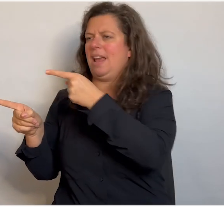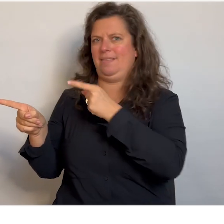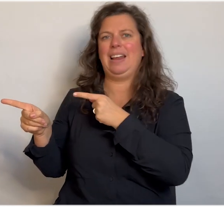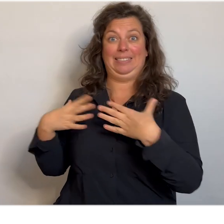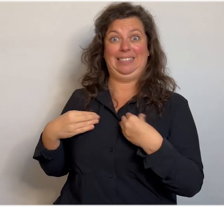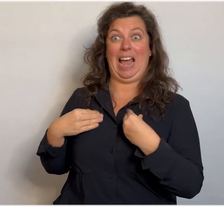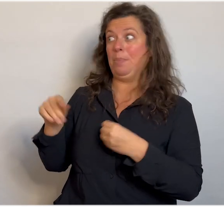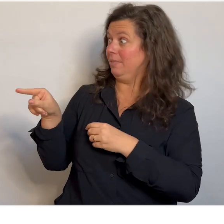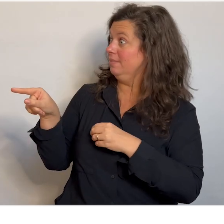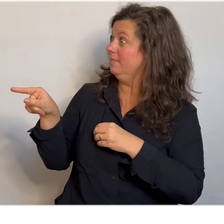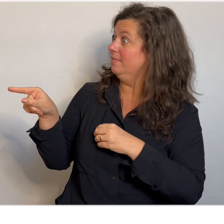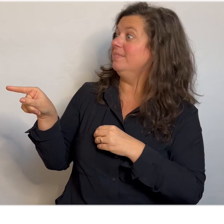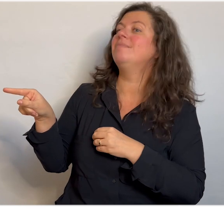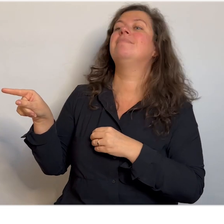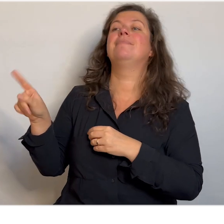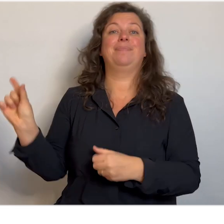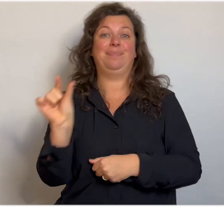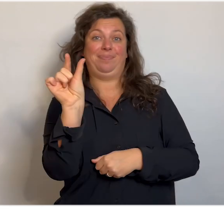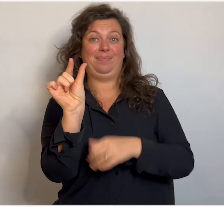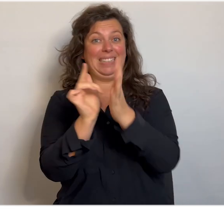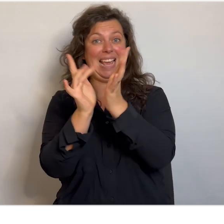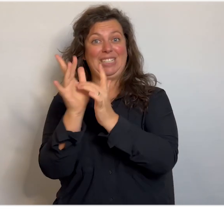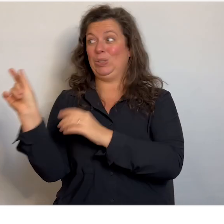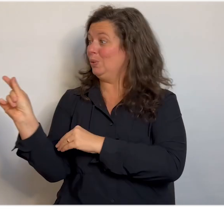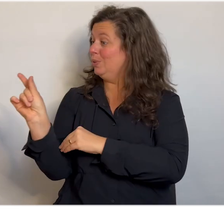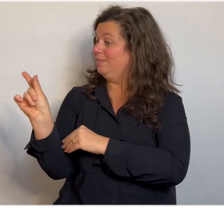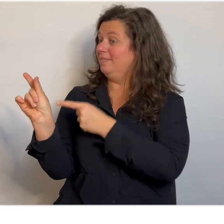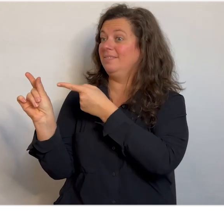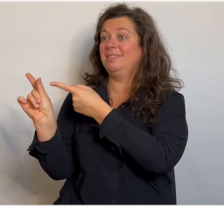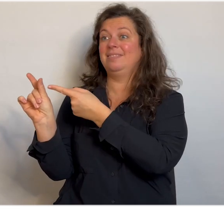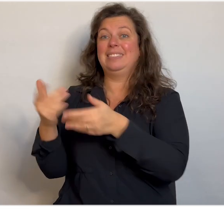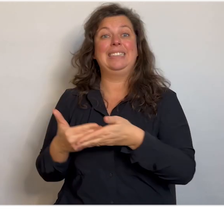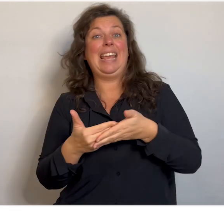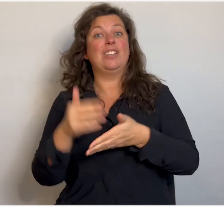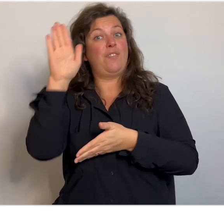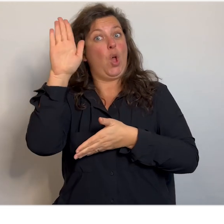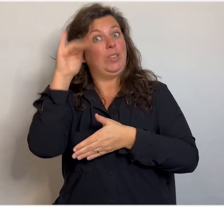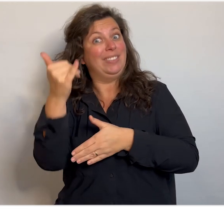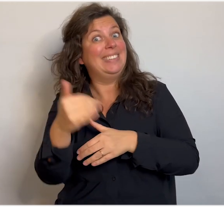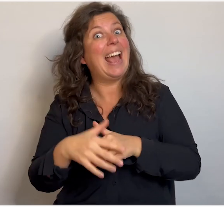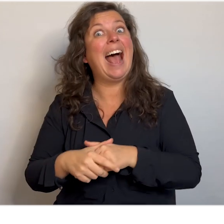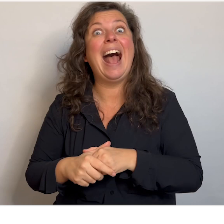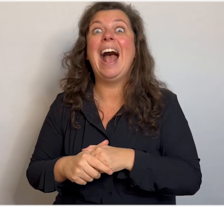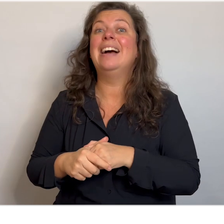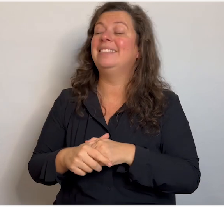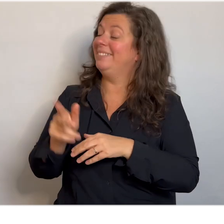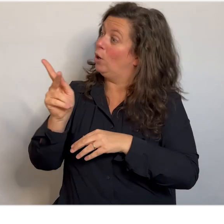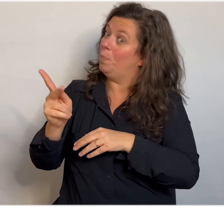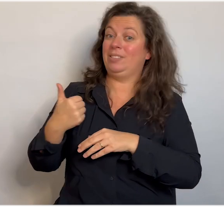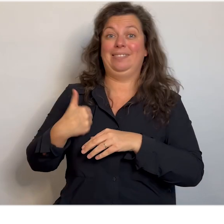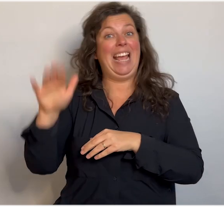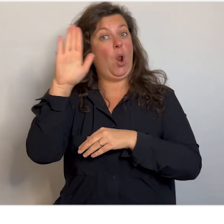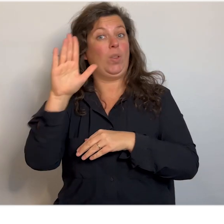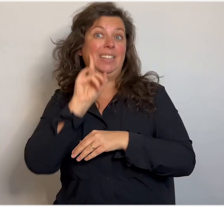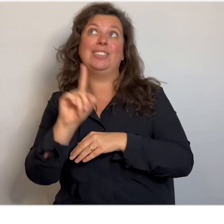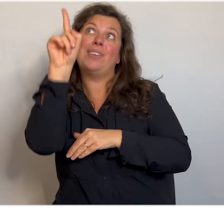schaapjes. Dit is Jezus. Ja. En Jezus is kind van God. Inderdaad, ja. Ja. Heerde God is zijn